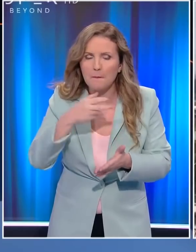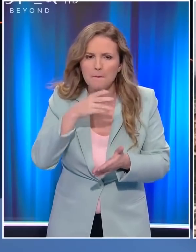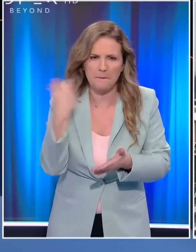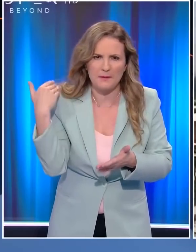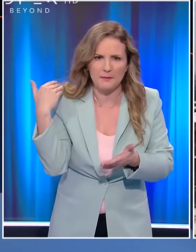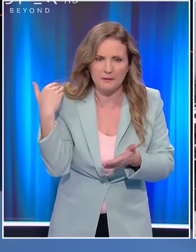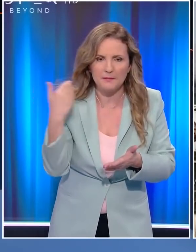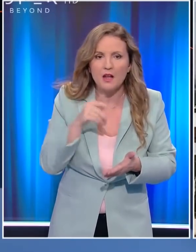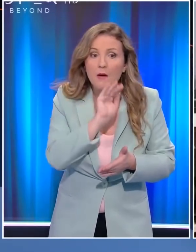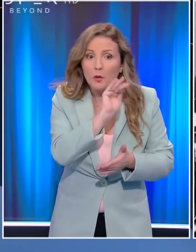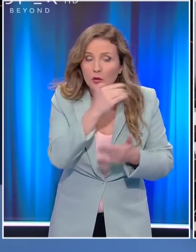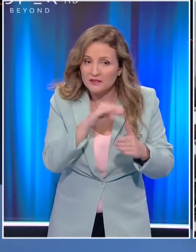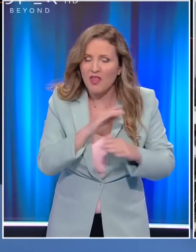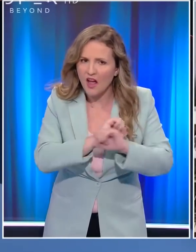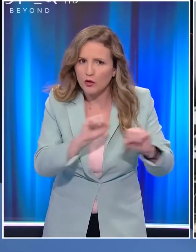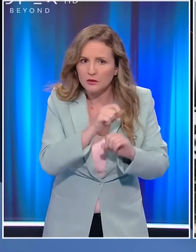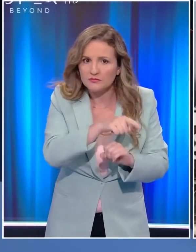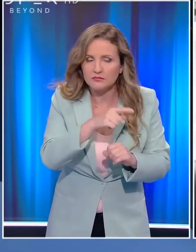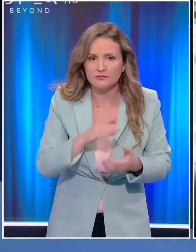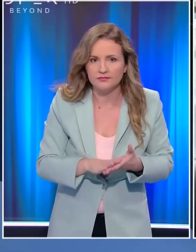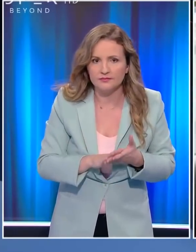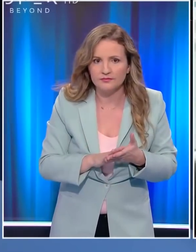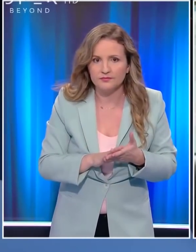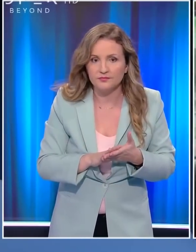πριν το αεματοκύλισμα στο αεροδρόμιο της αφγανικής πρωτεύουσας.